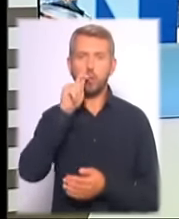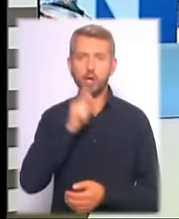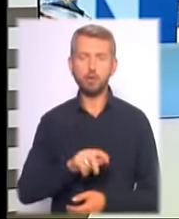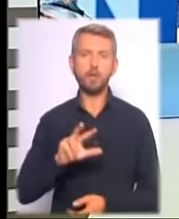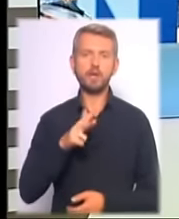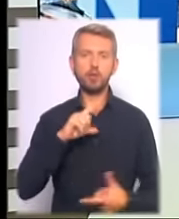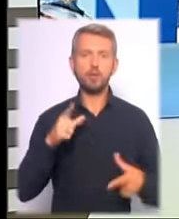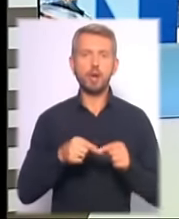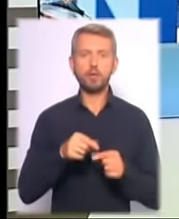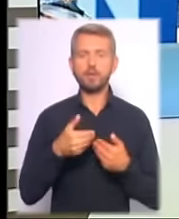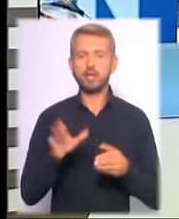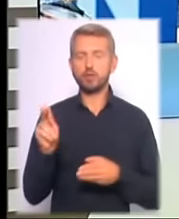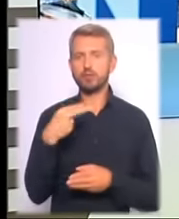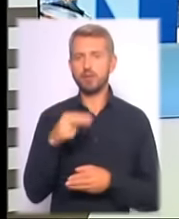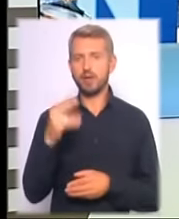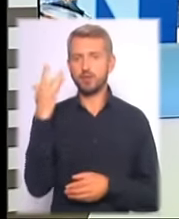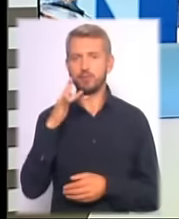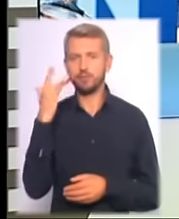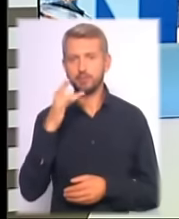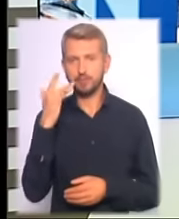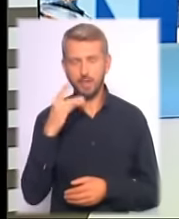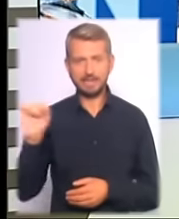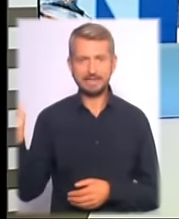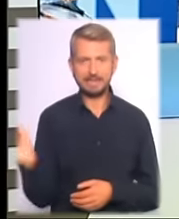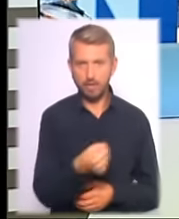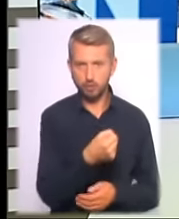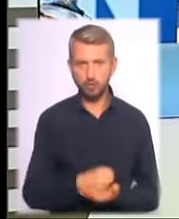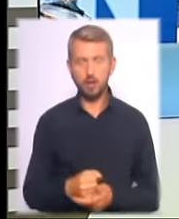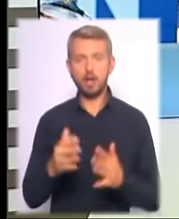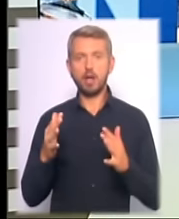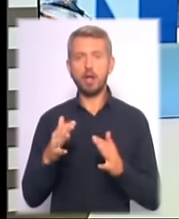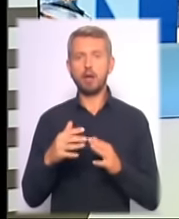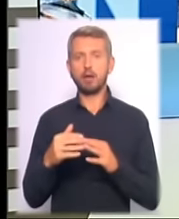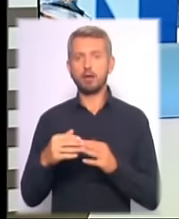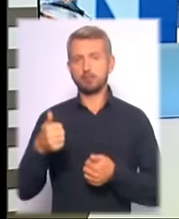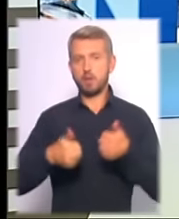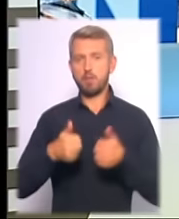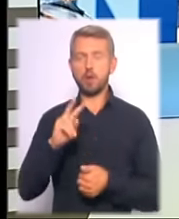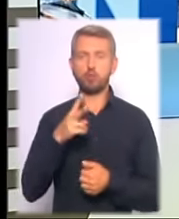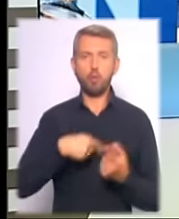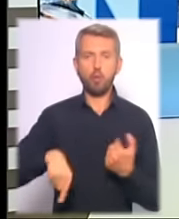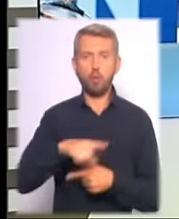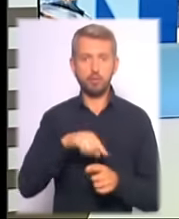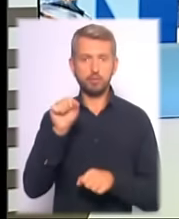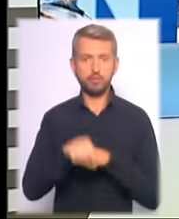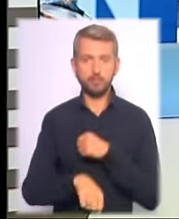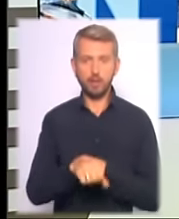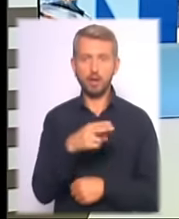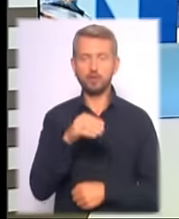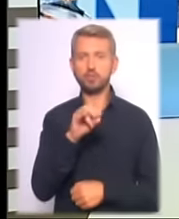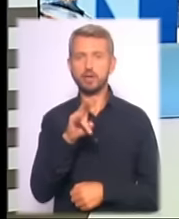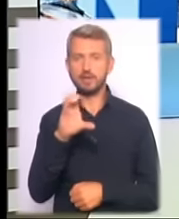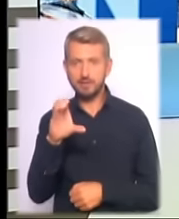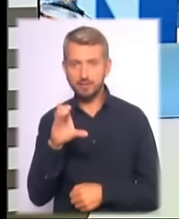третьому раунді відкритого чемпіонату Сполучених Штатів Америки з тенісу. У матчі другого кола киянка у трьох сетах обіграла Сай-Сай-Джен з